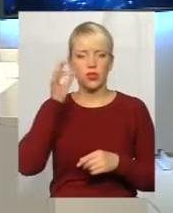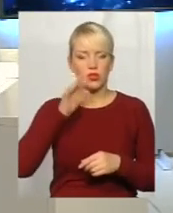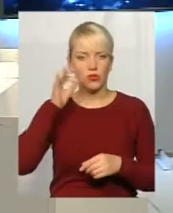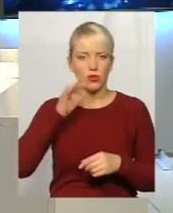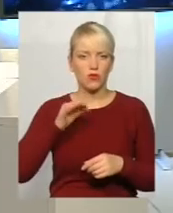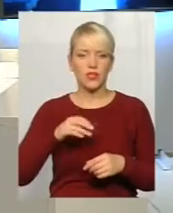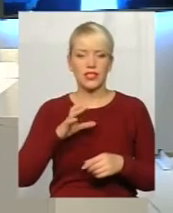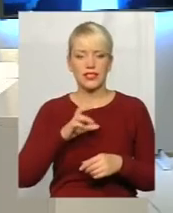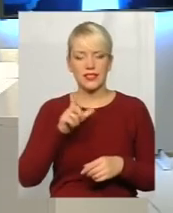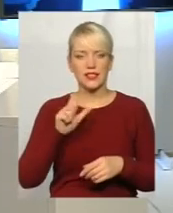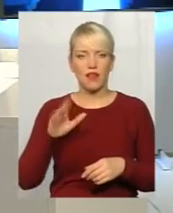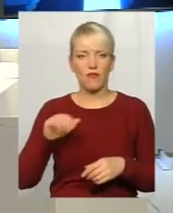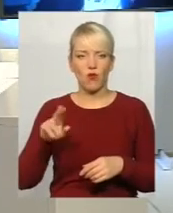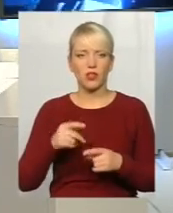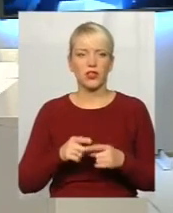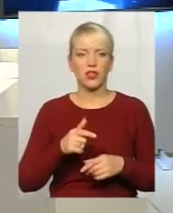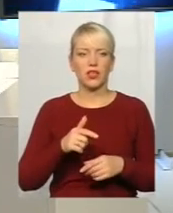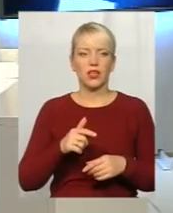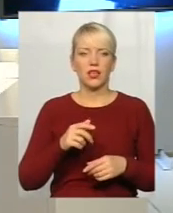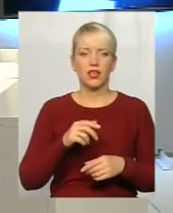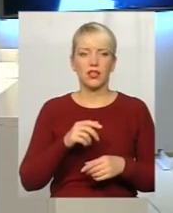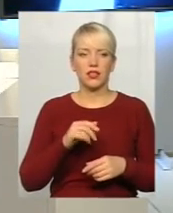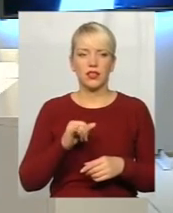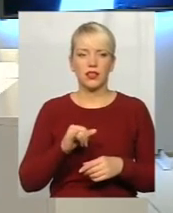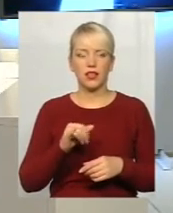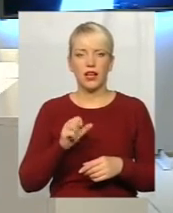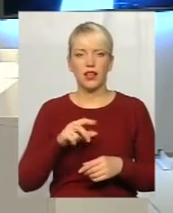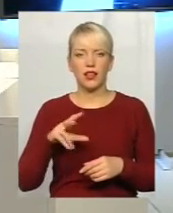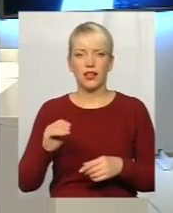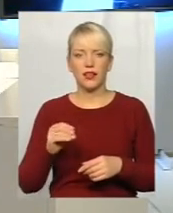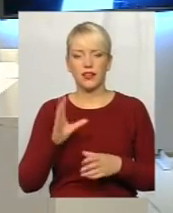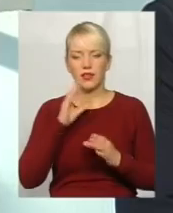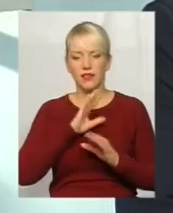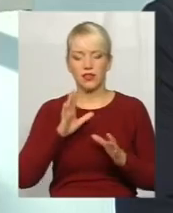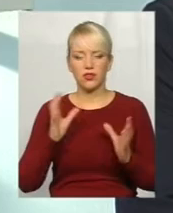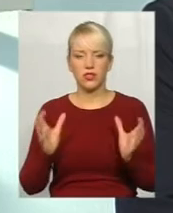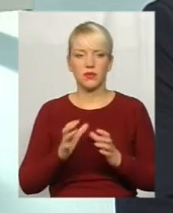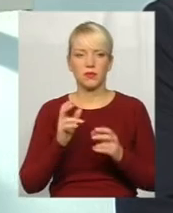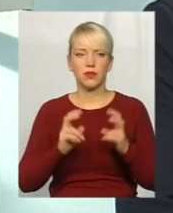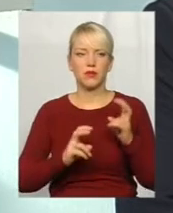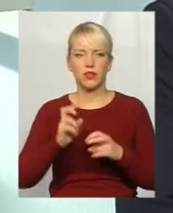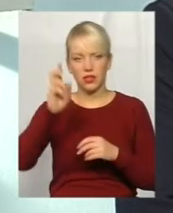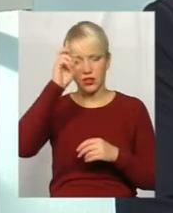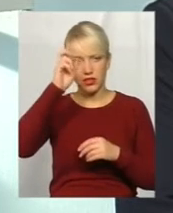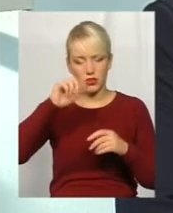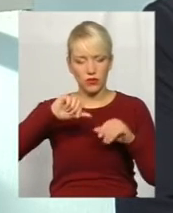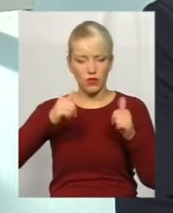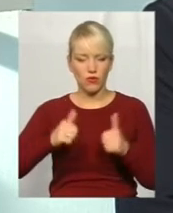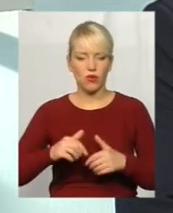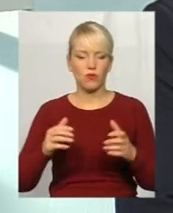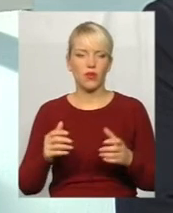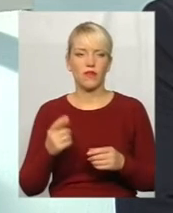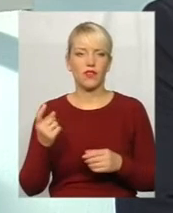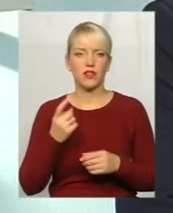сьогодні інвестори на «Габаріт», на «Будфарфору», але не вдалося зберегти підприємства з державної форми власності. Це